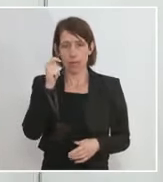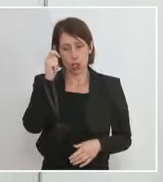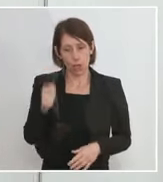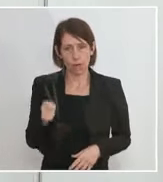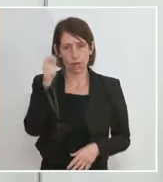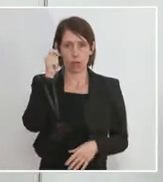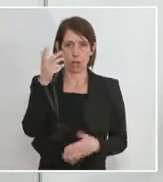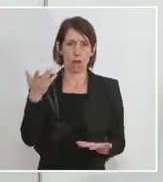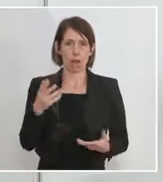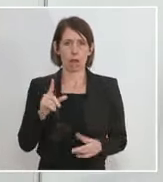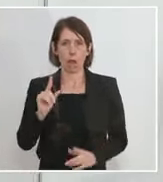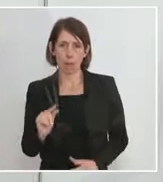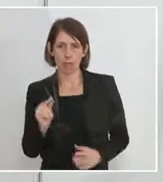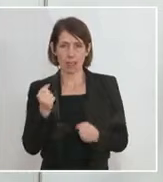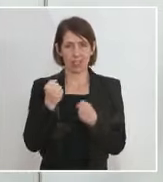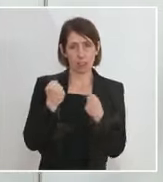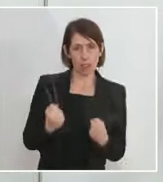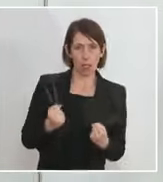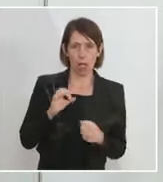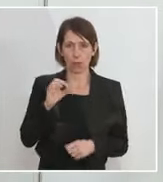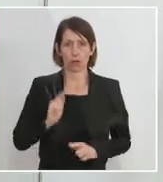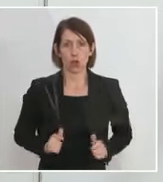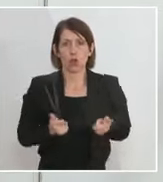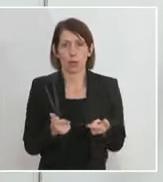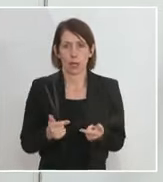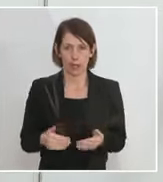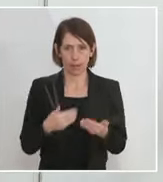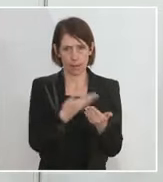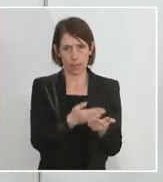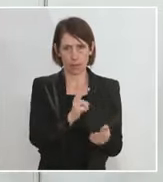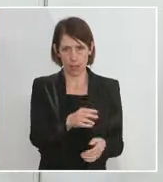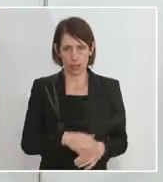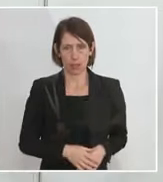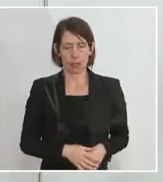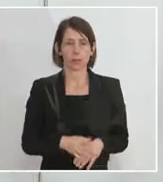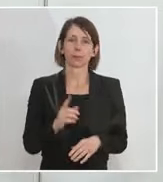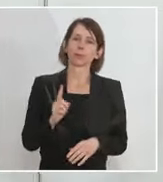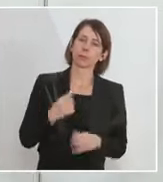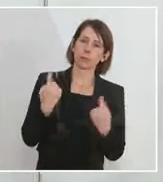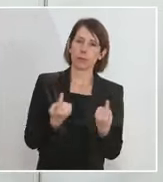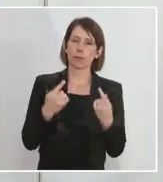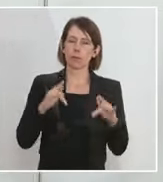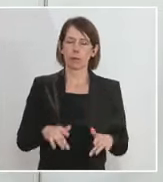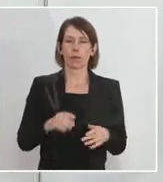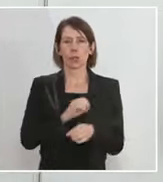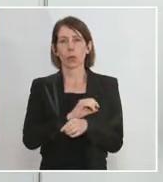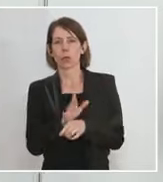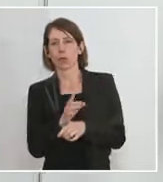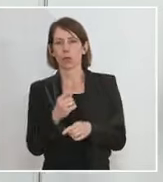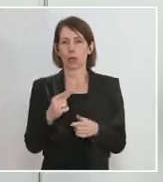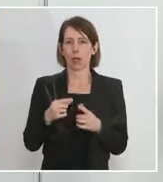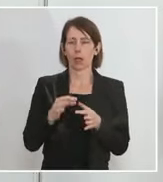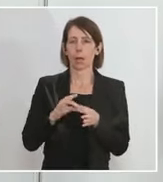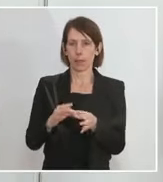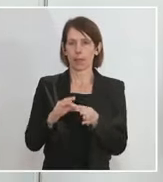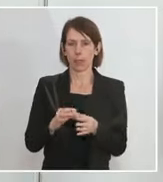Mindestsicherheit ja oft auch zum Überleben zu erzeugen. Wir haben die Situation, dass Corona bedingt weit mehr